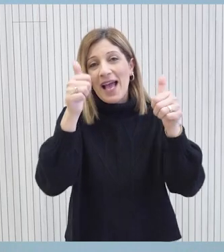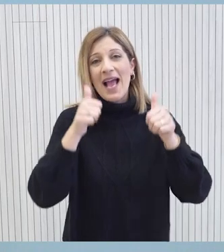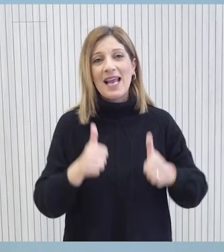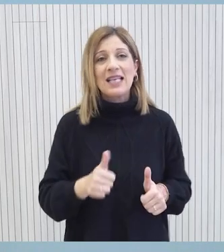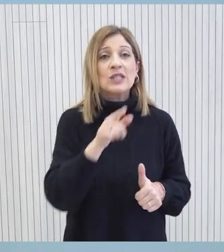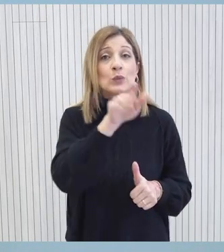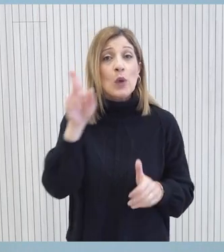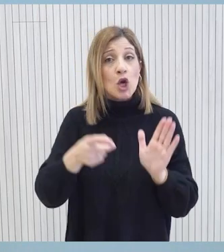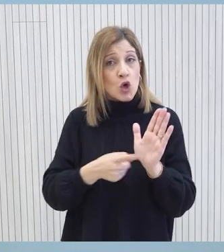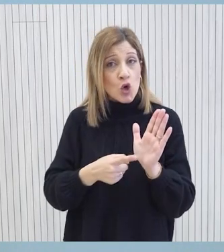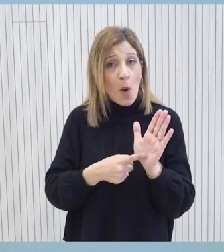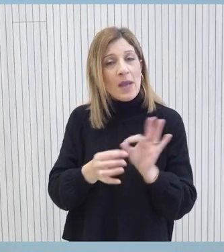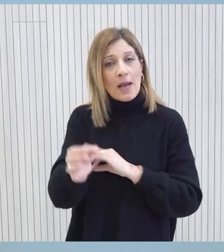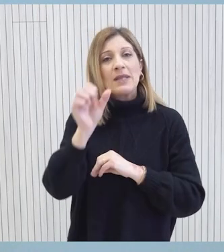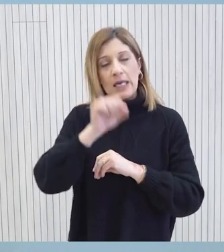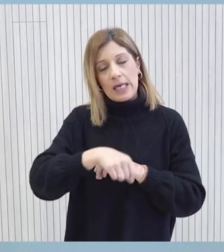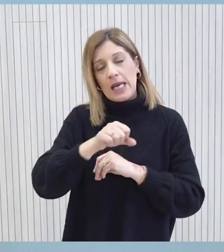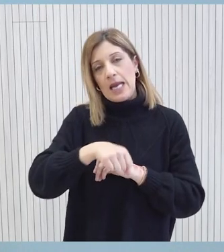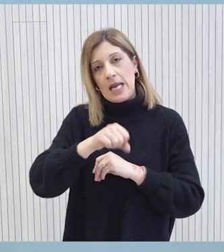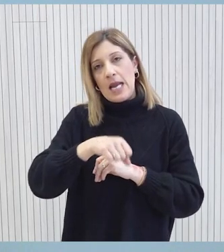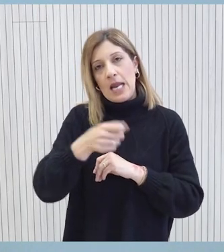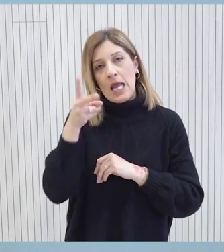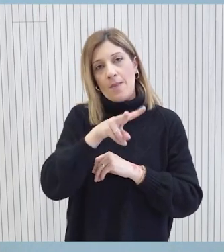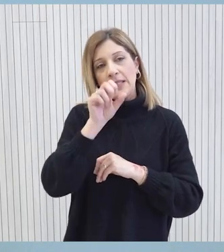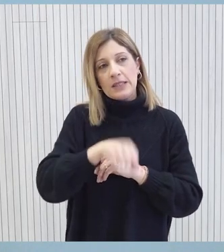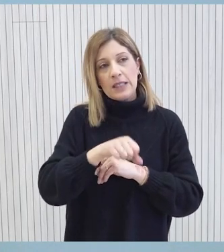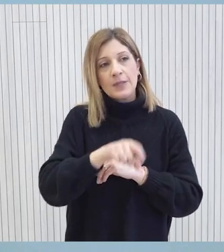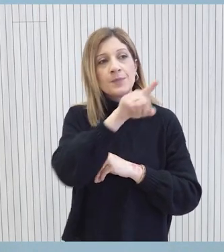Νομικά μέτρα. Κατά κύριο λόγο θα είναι νομικά μέτρα.